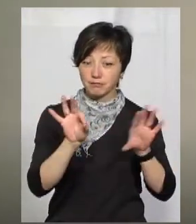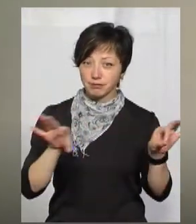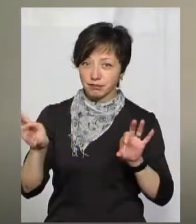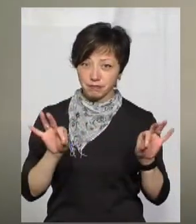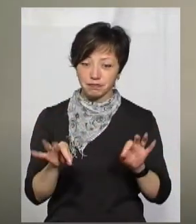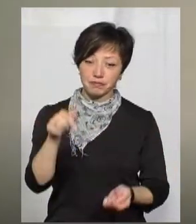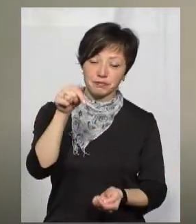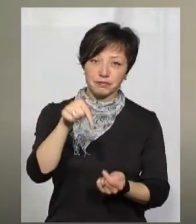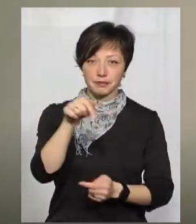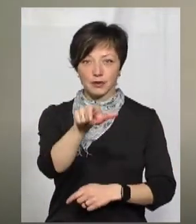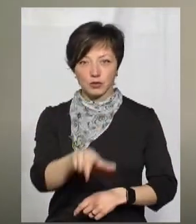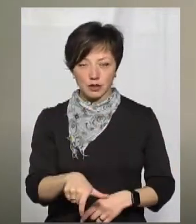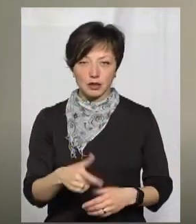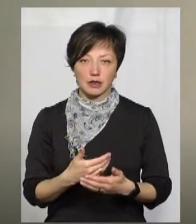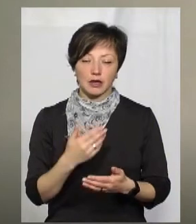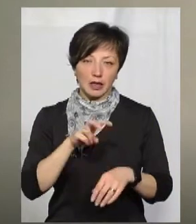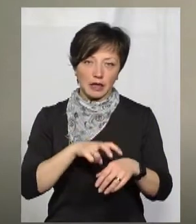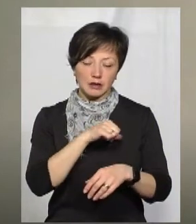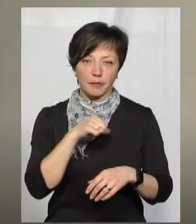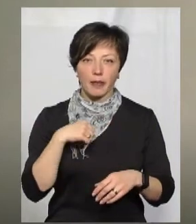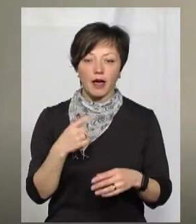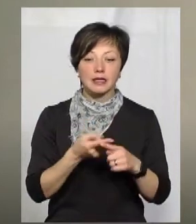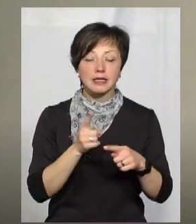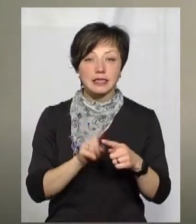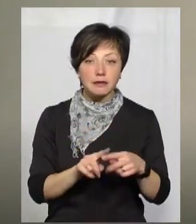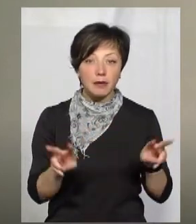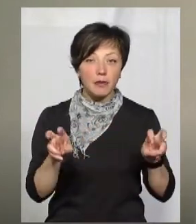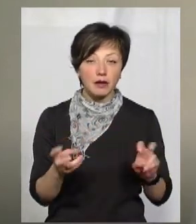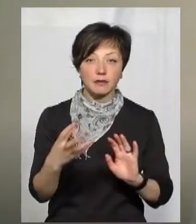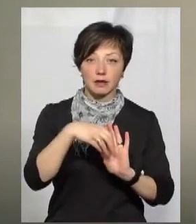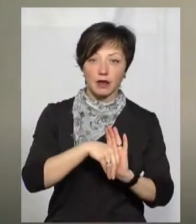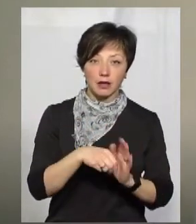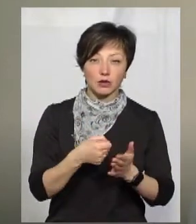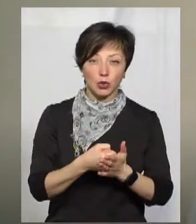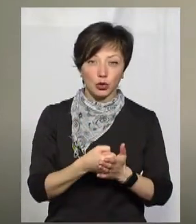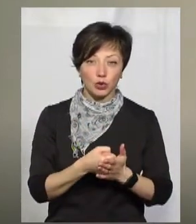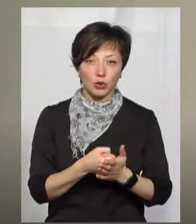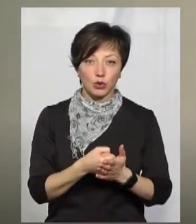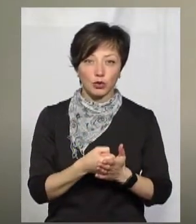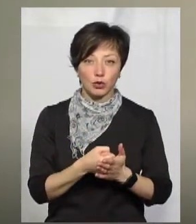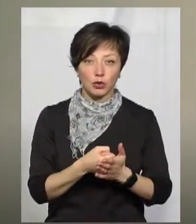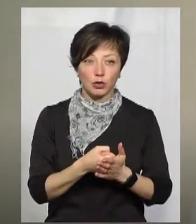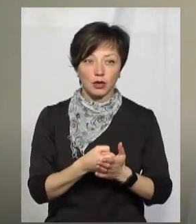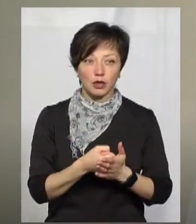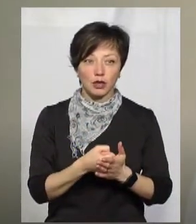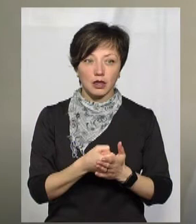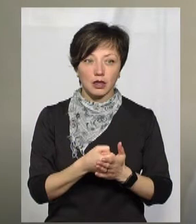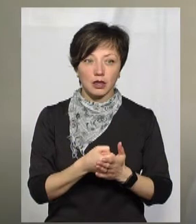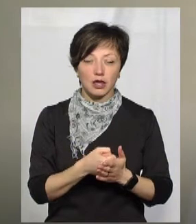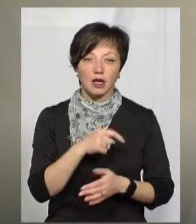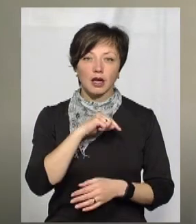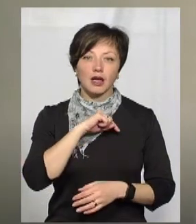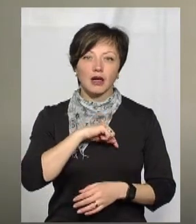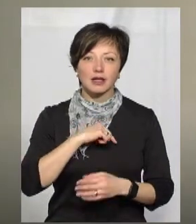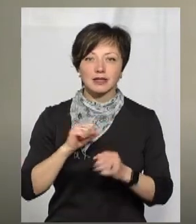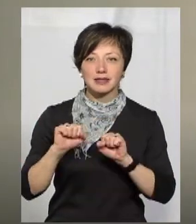препарати також, які відносяться до препаратів, які пригнічують імунну